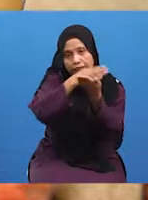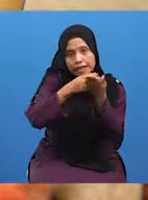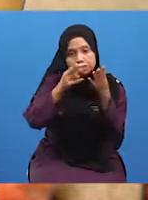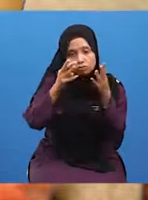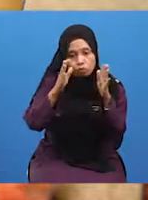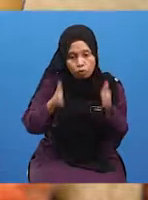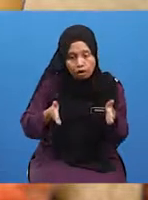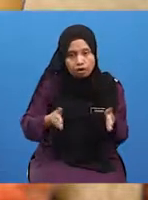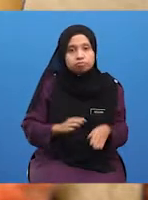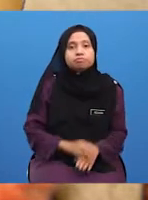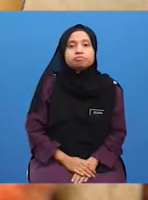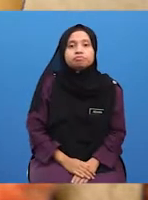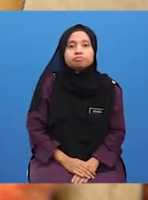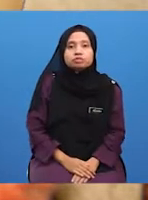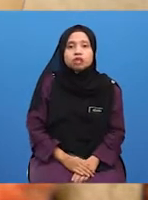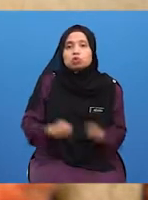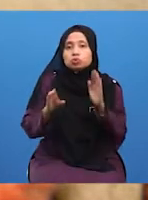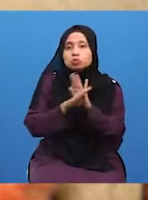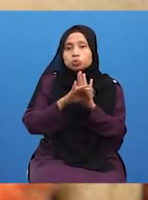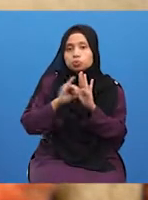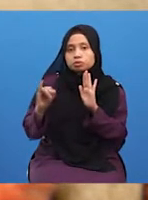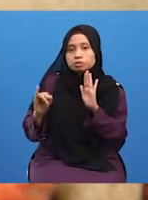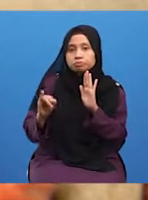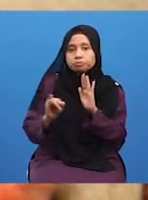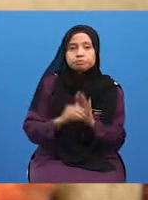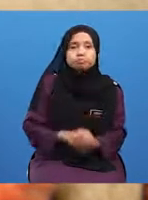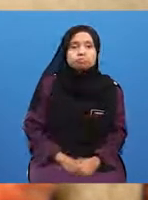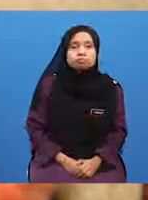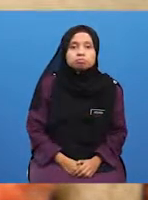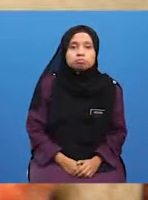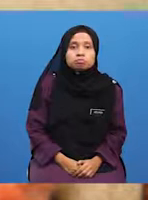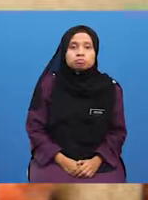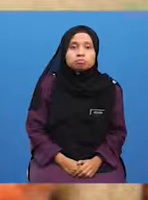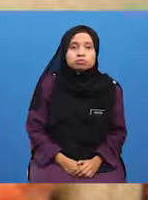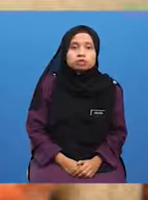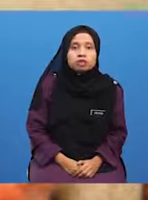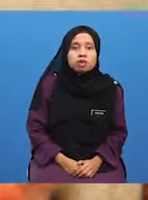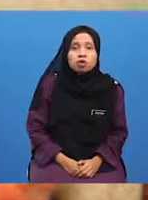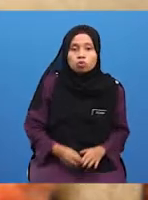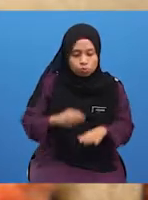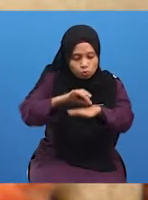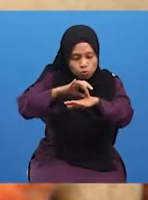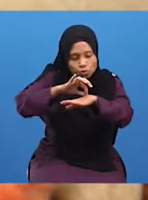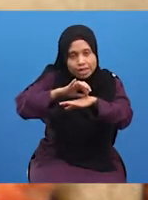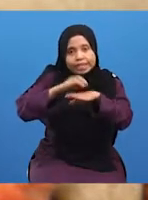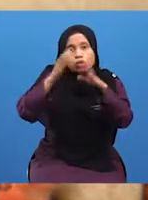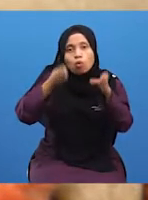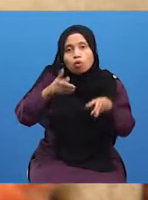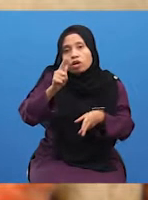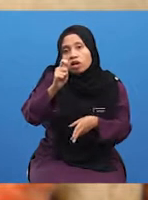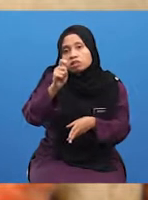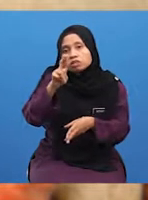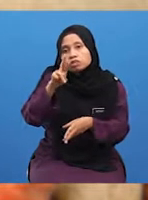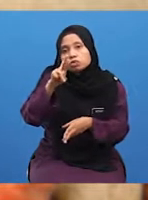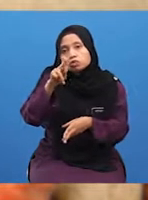bangsa. Contohnya, kulit orang Turki yang tinggal di